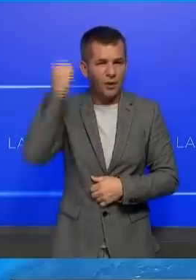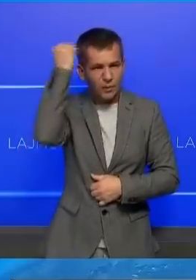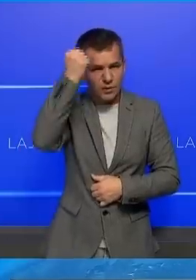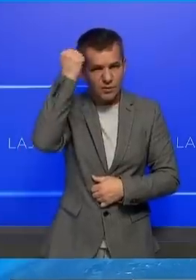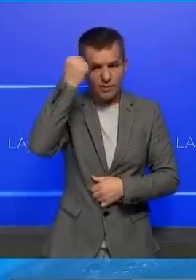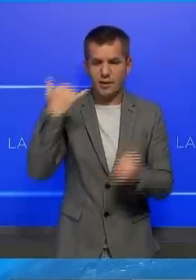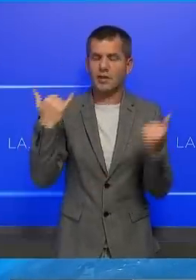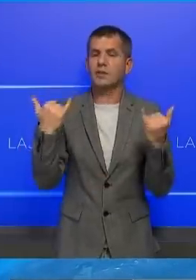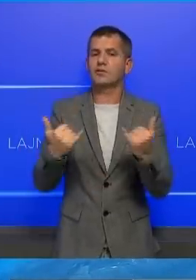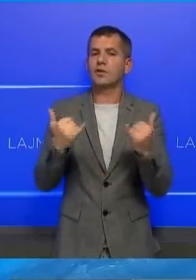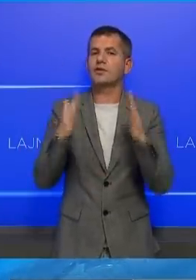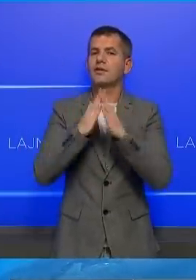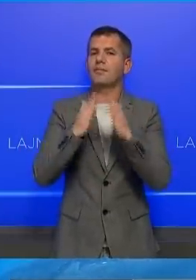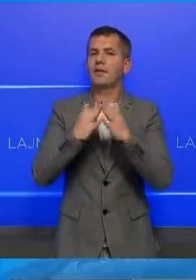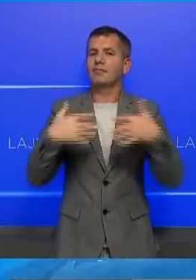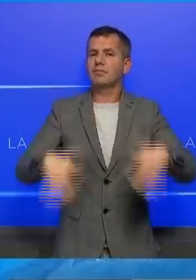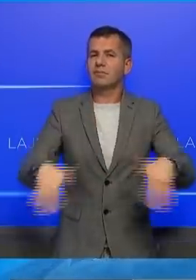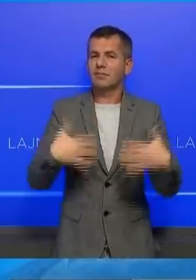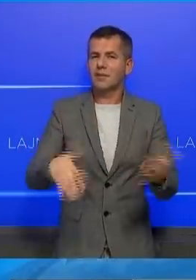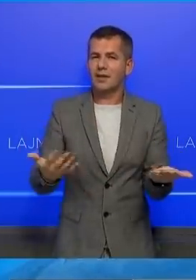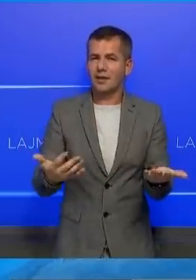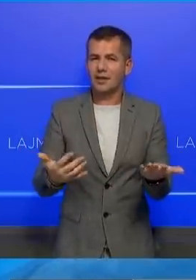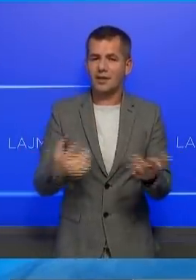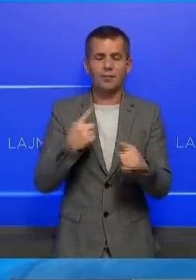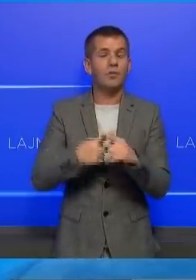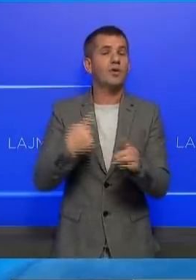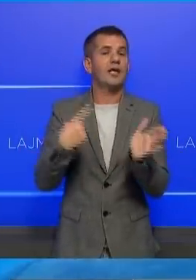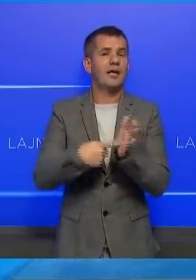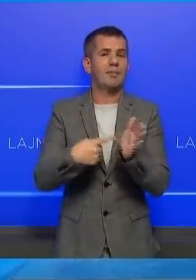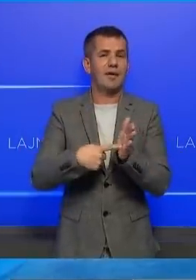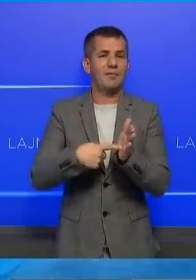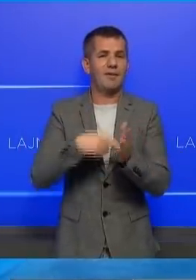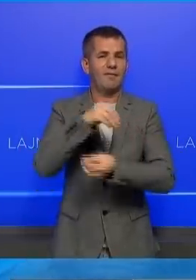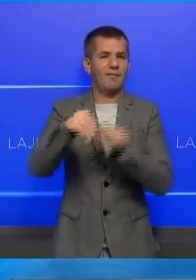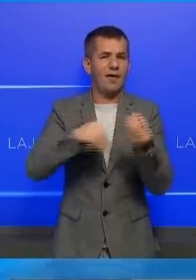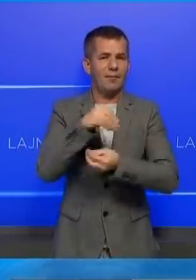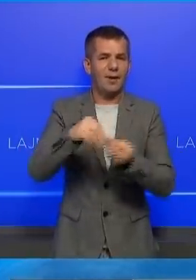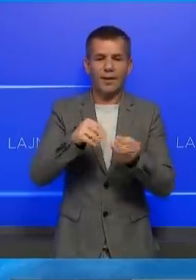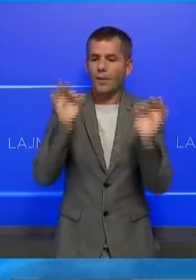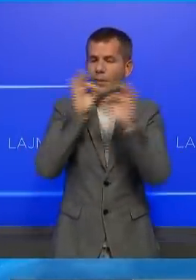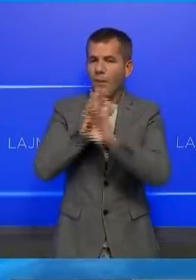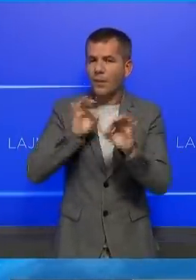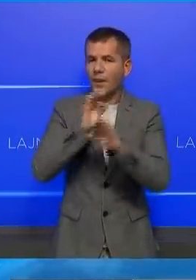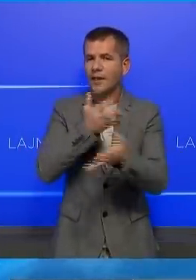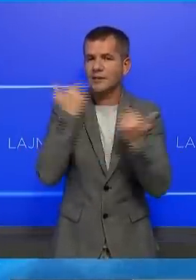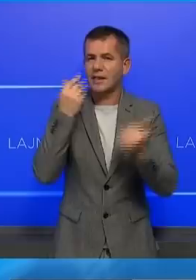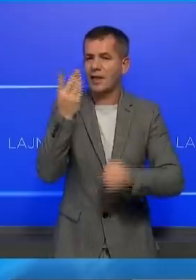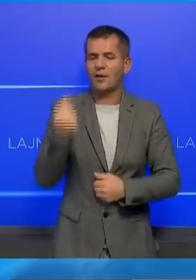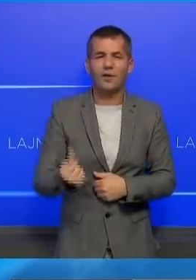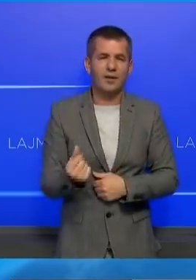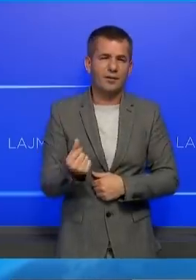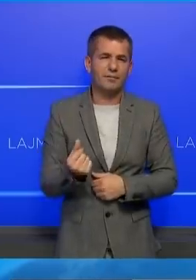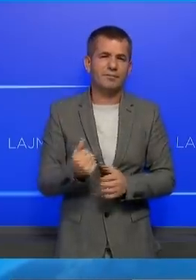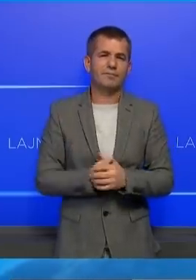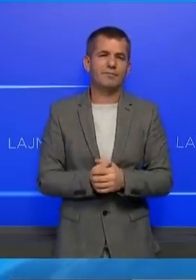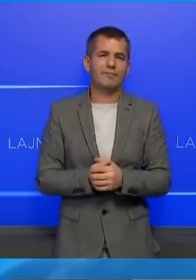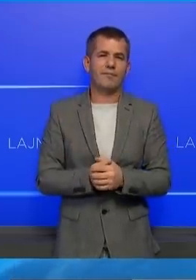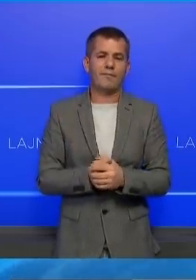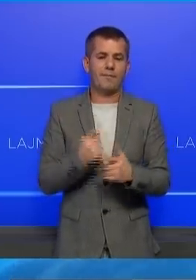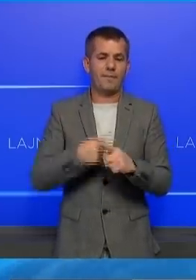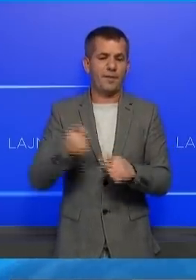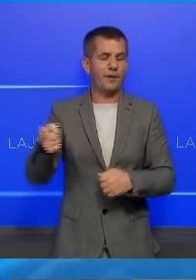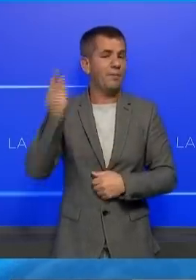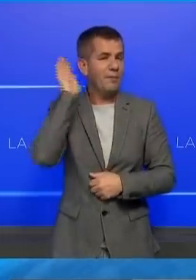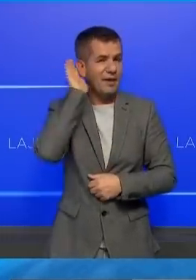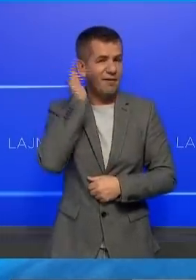dhe sot janë shpe, dhe sot një mi familje i kalonë në skomje pa bukë, pa të ordra personale. Një Ministrë i